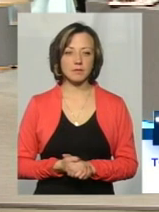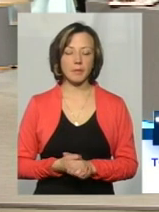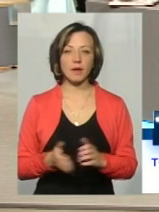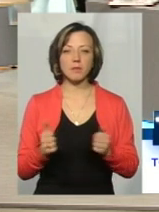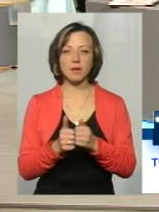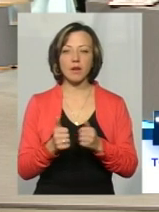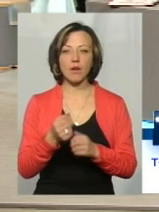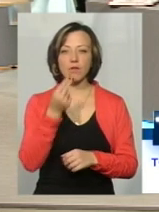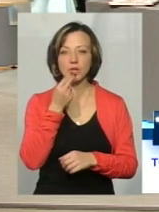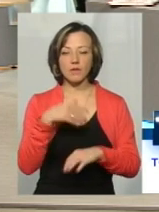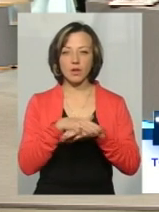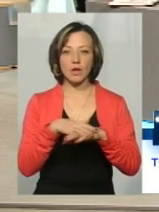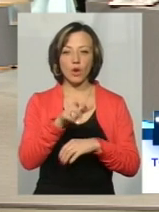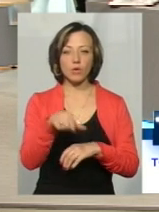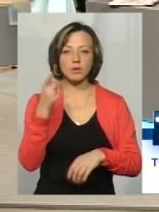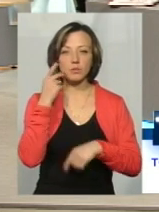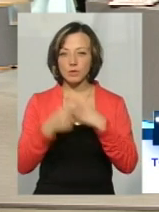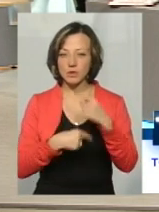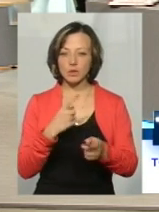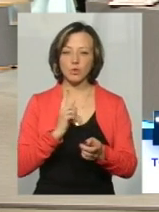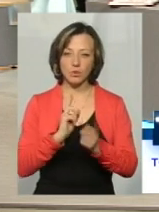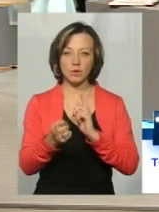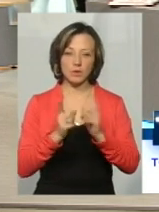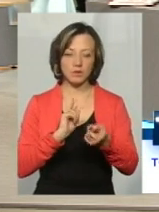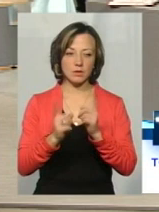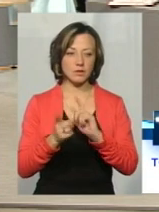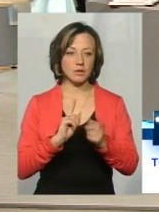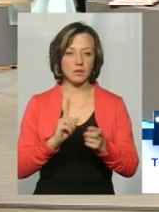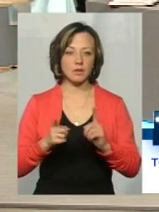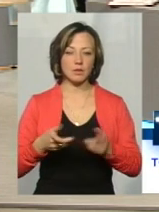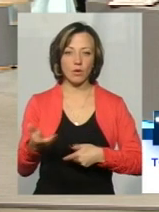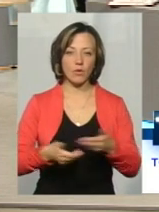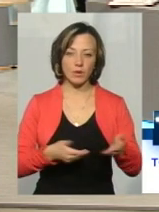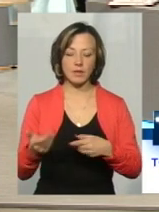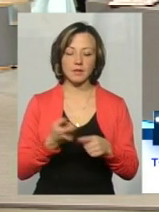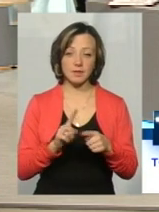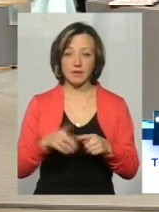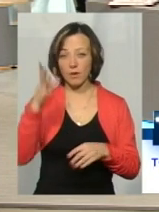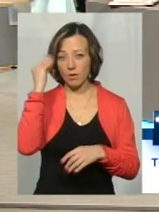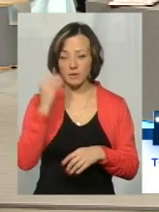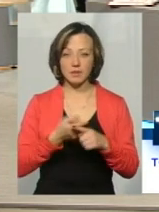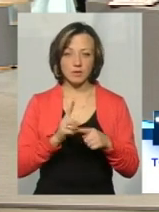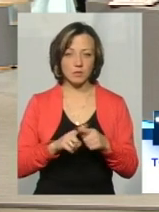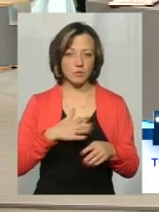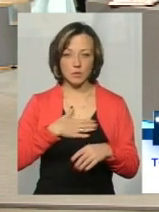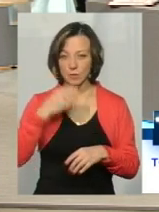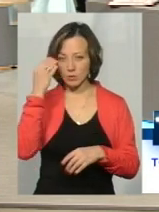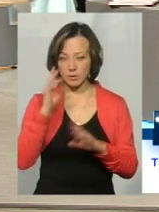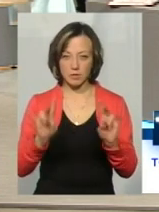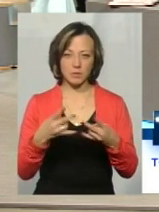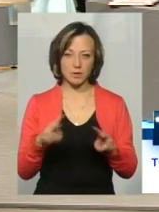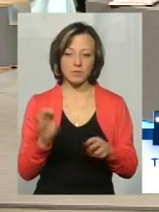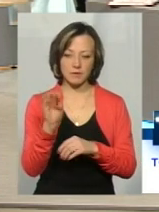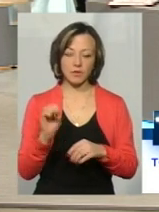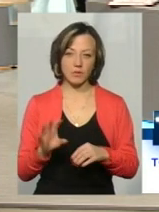очаворинку, оскільки там люди постійно ідуть. Тобто, враховуючи цей факт, туди, на мою думку, буде